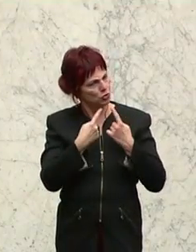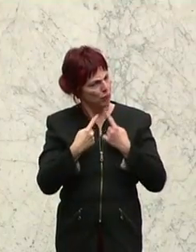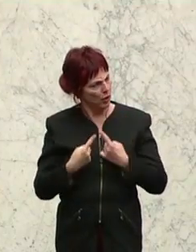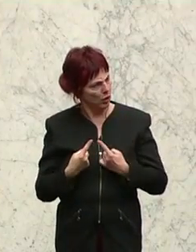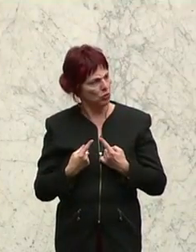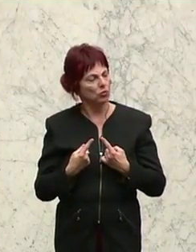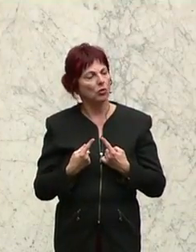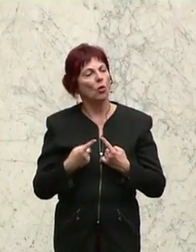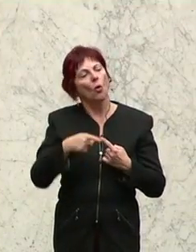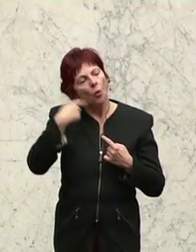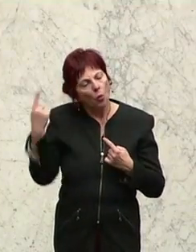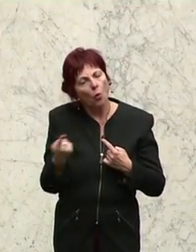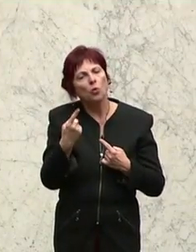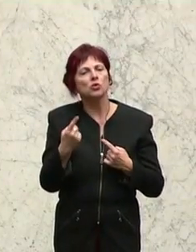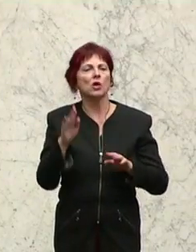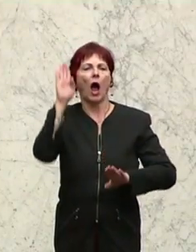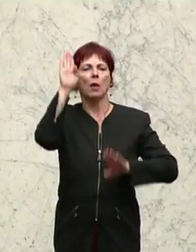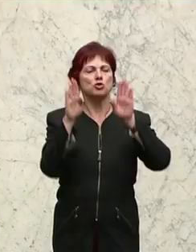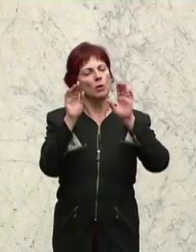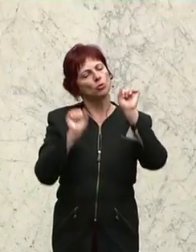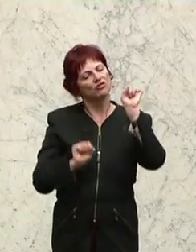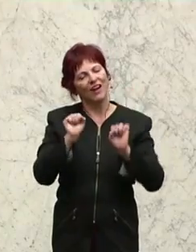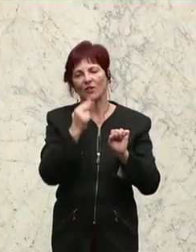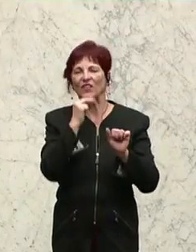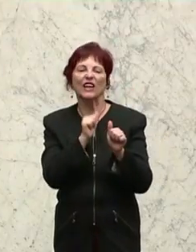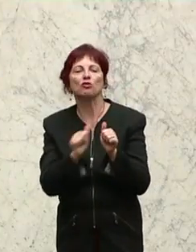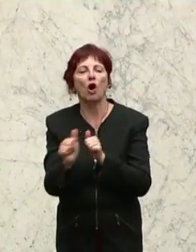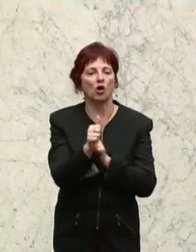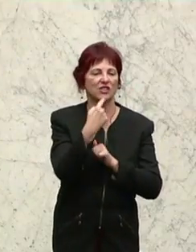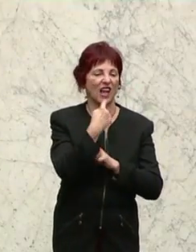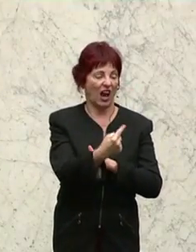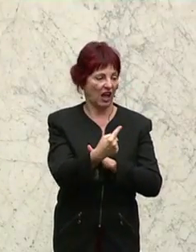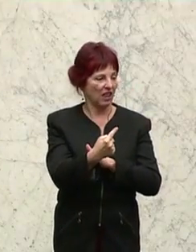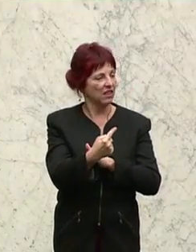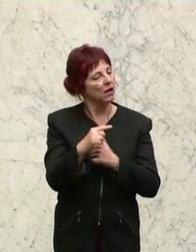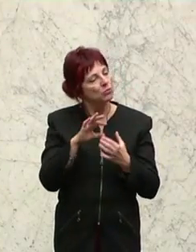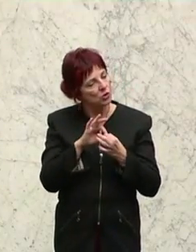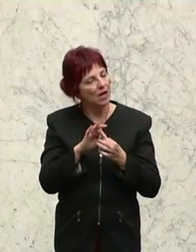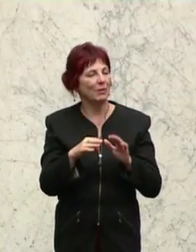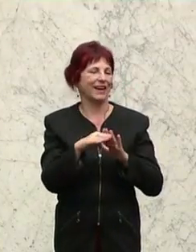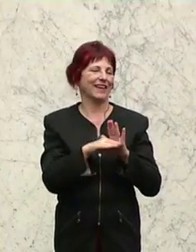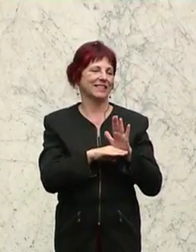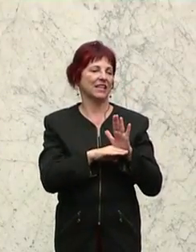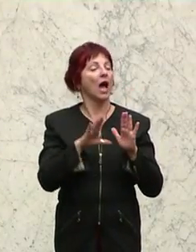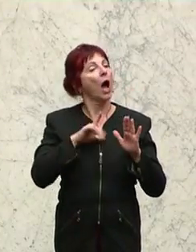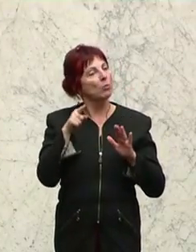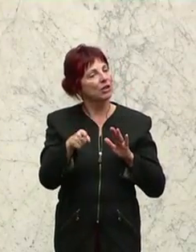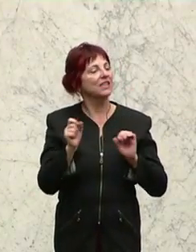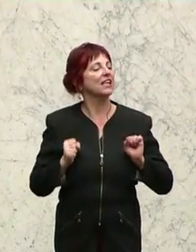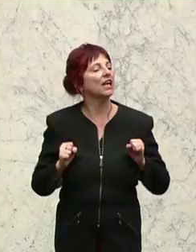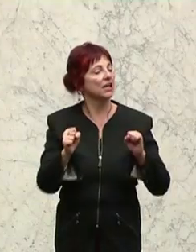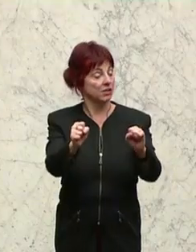unser Abstimmungsverhalten priorizieren zu wollen, was denn diesen Gesetzgebungsbeschluss betrifft und halten diese Initiative